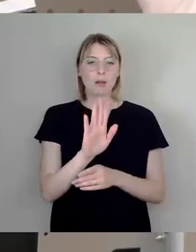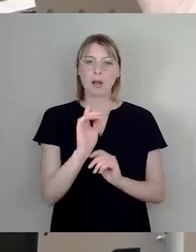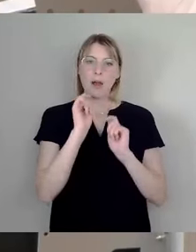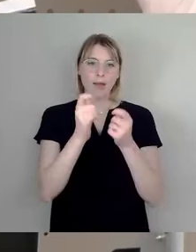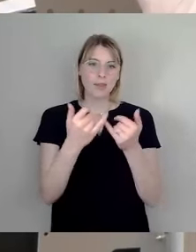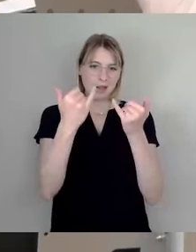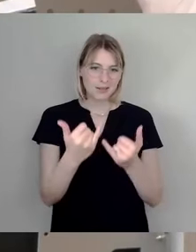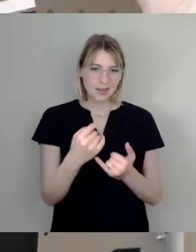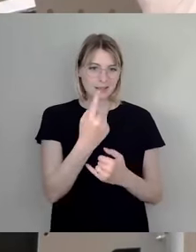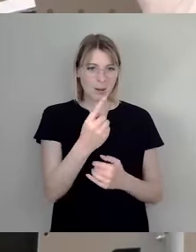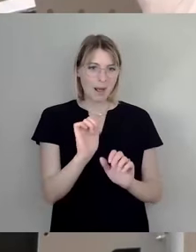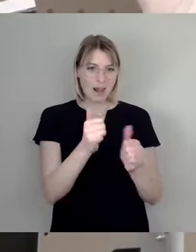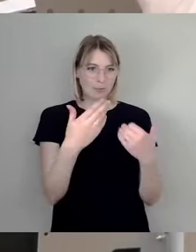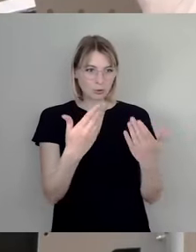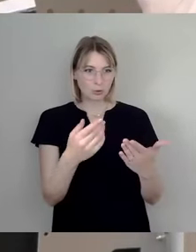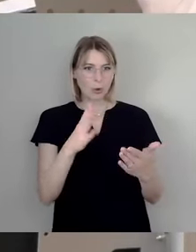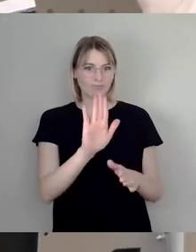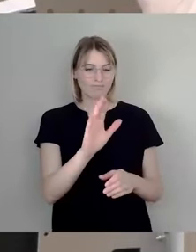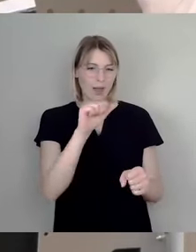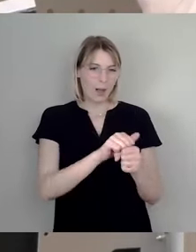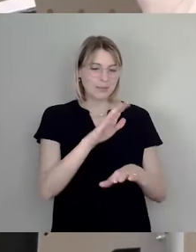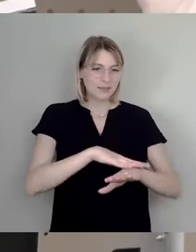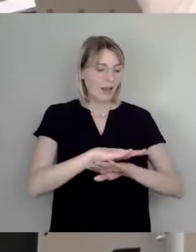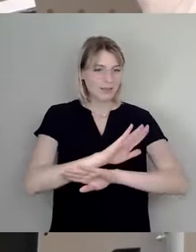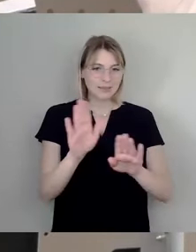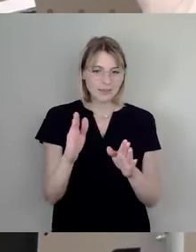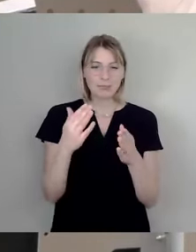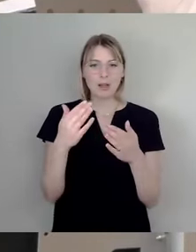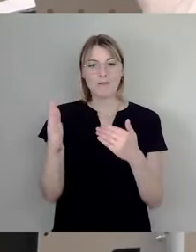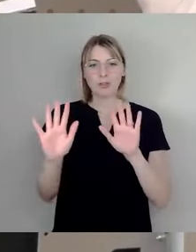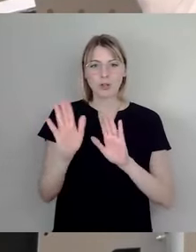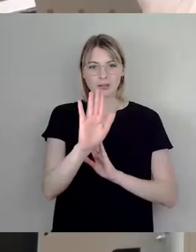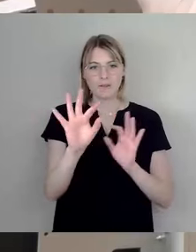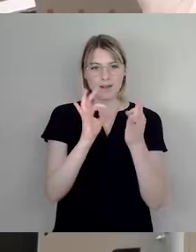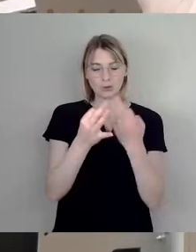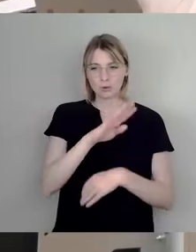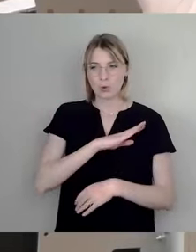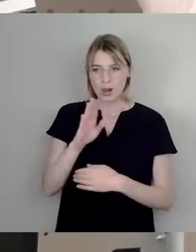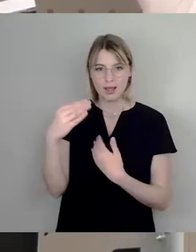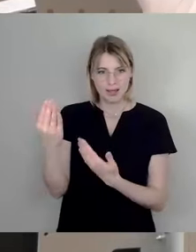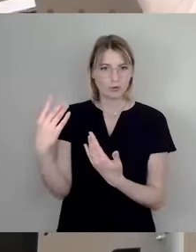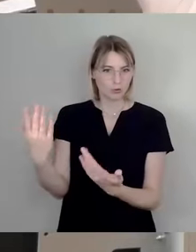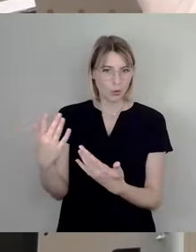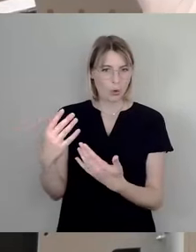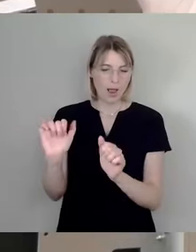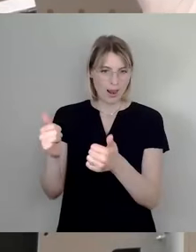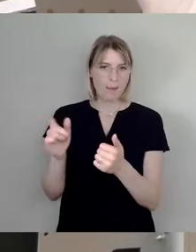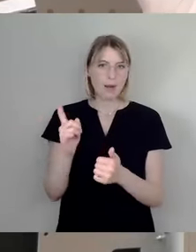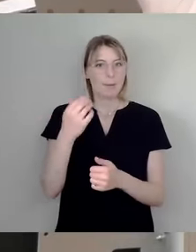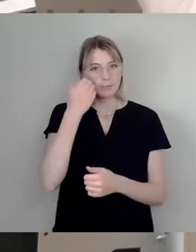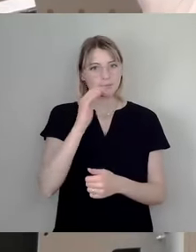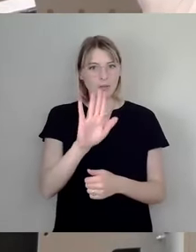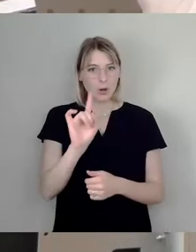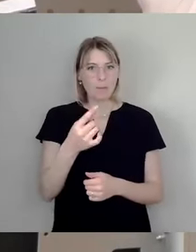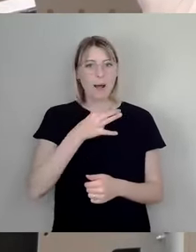Also wie da beantwortet wird, das kriegen Sie dann wahrscheinlich durch Ihre Fraktionskollegen mit. Aber stellen Sie doch einfach mal meine Anfrage nochmal und dann kriegen Sie sogar in Ihrer Zeit noch in